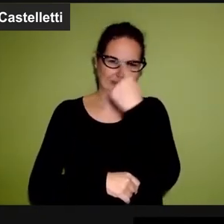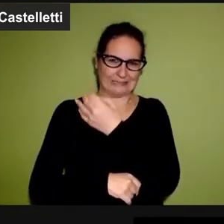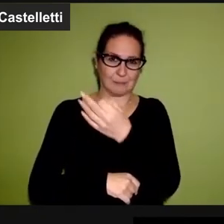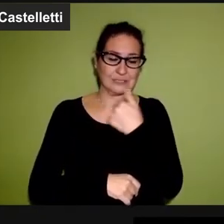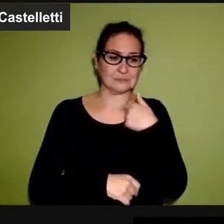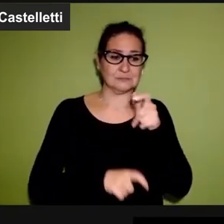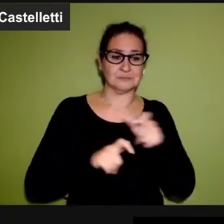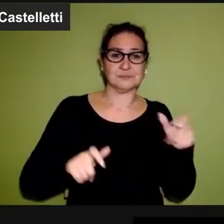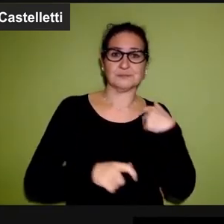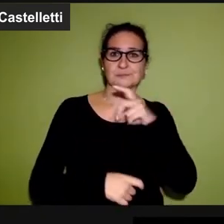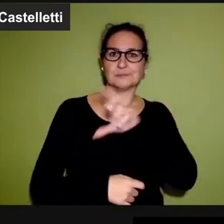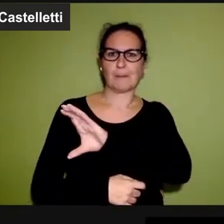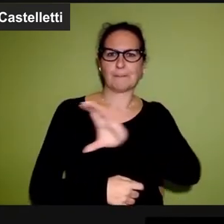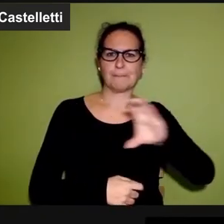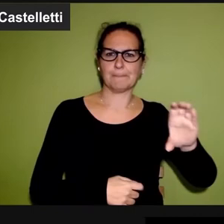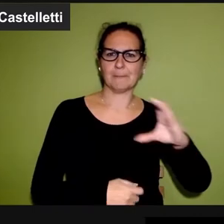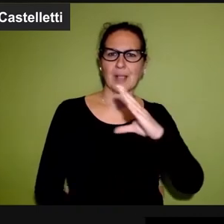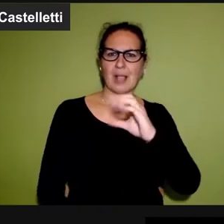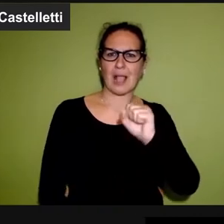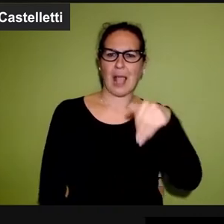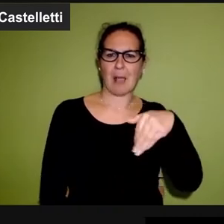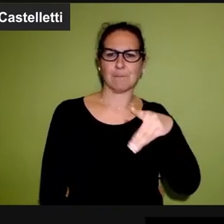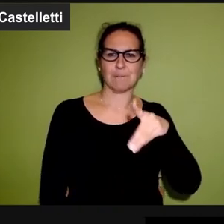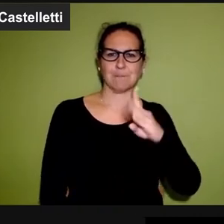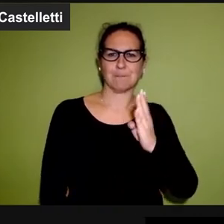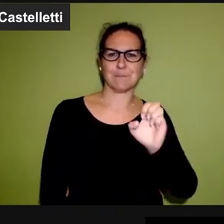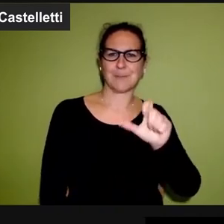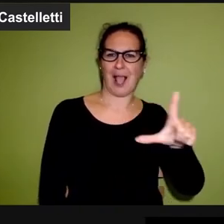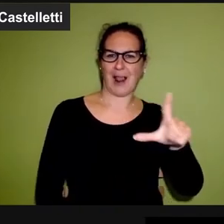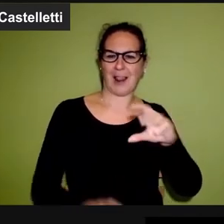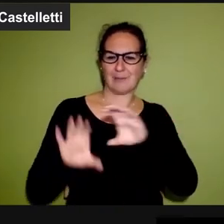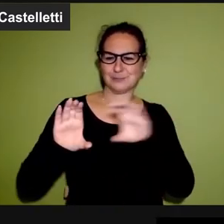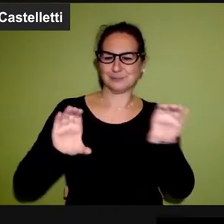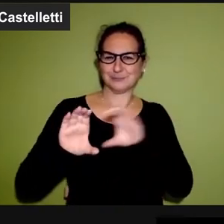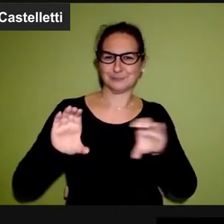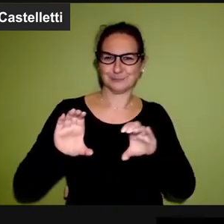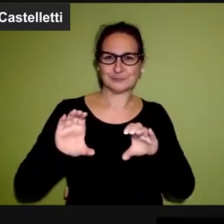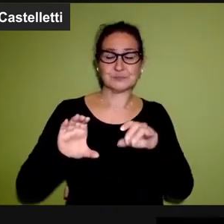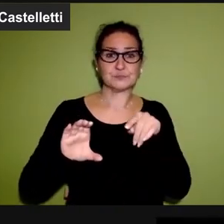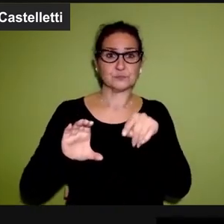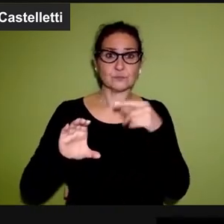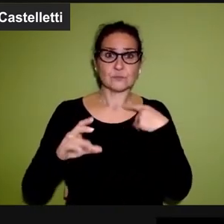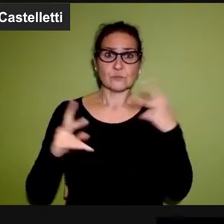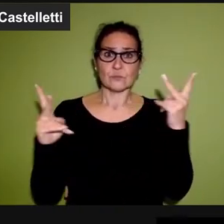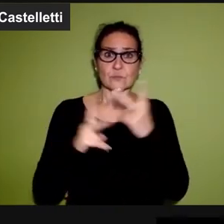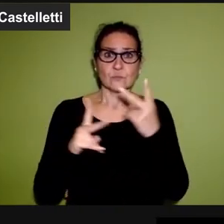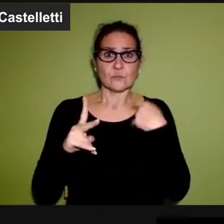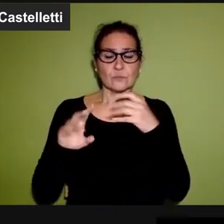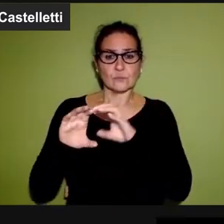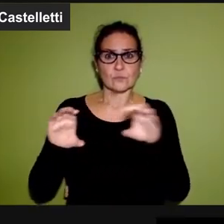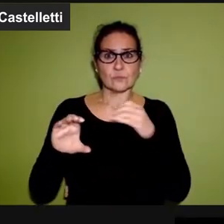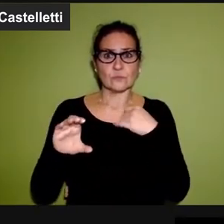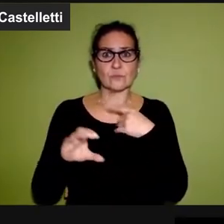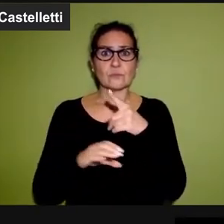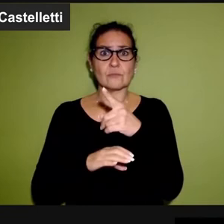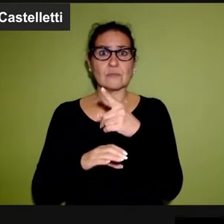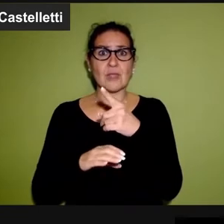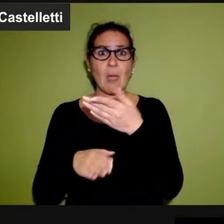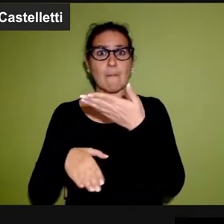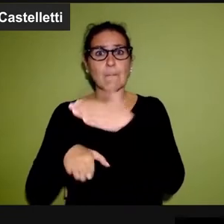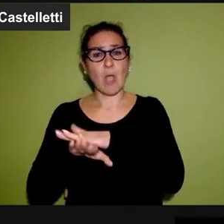Warhol. Si pensa più facilmente alla latina di Campbell per intenderci. Eppure esiste una sua grande serie